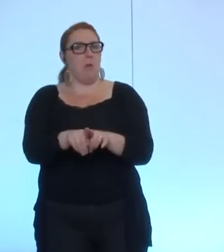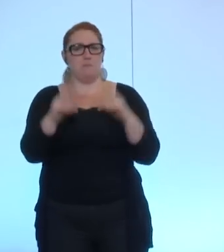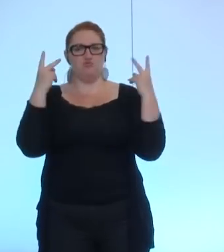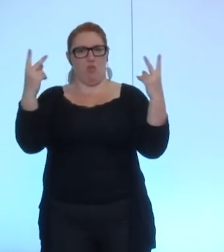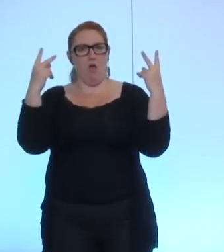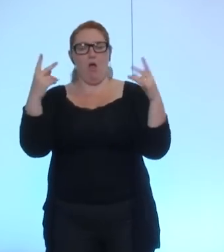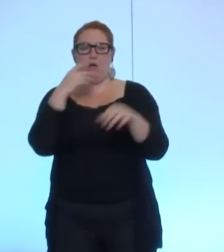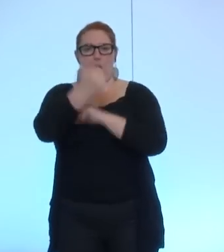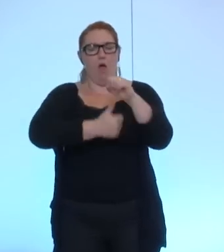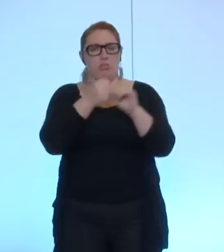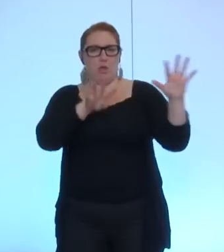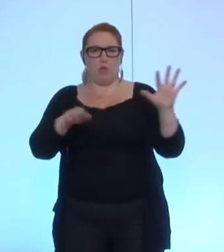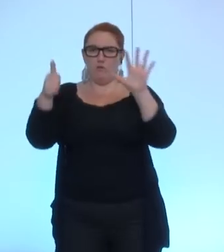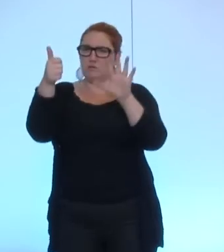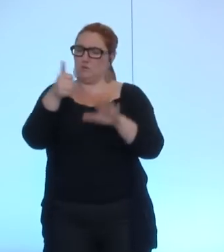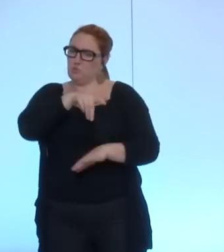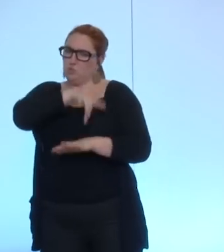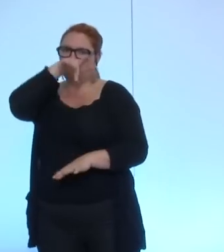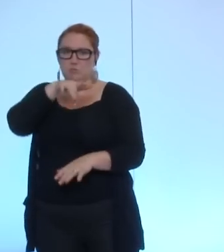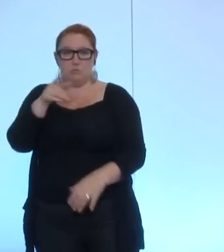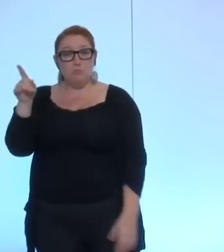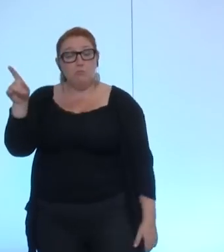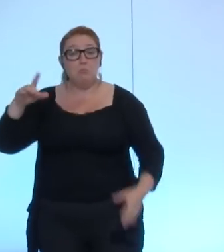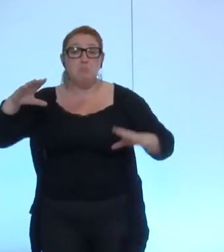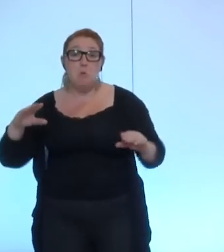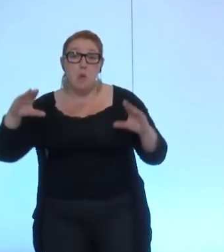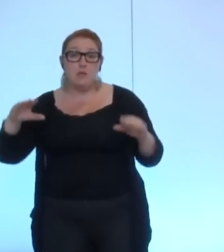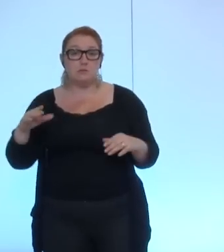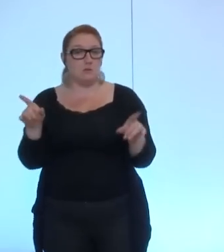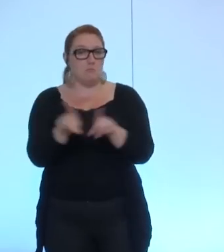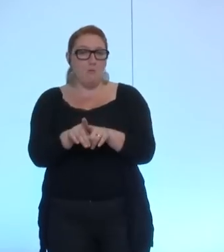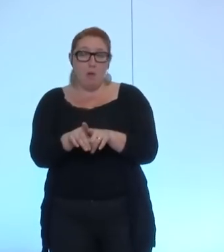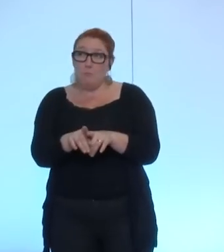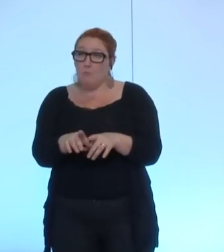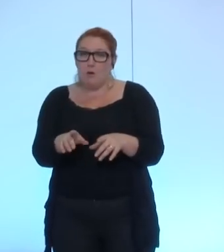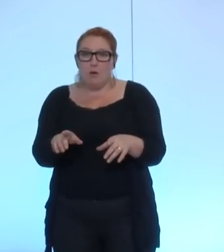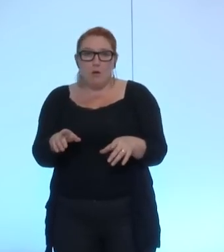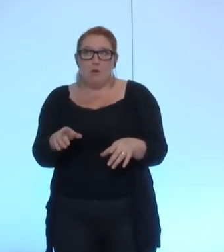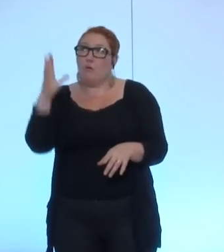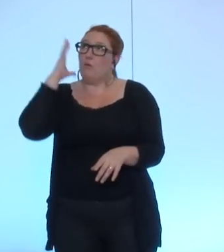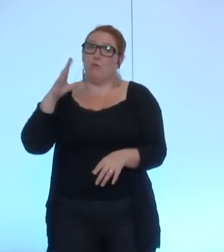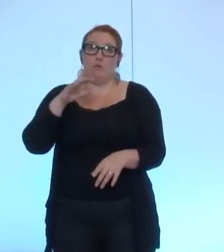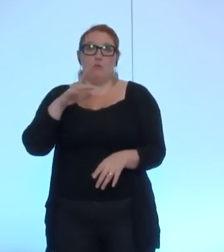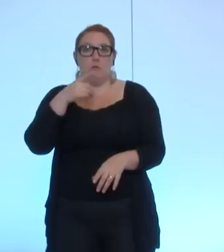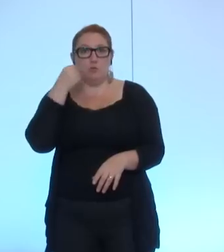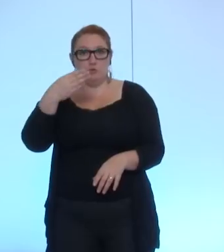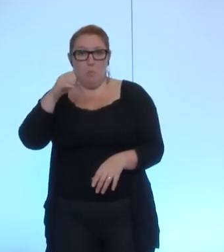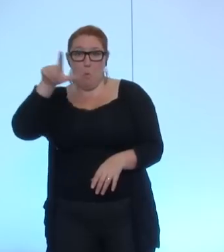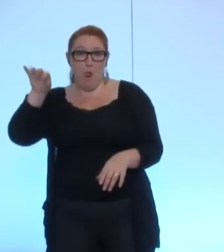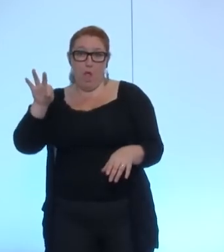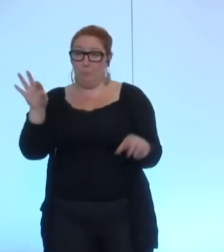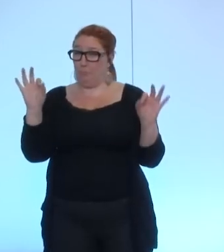1996 ils font preuve d'une mollesse comme la gauche ne l'a plus pratiqué depuis Guy Mollet refusant de condamner les